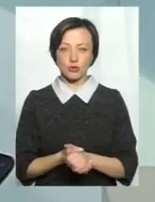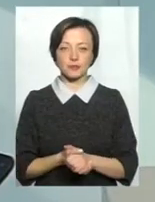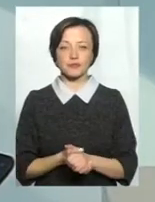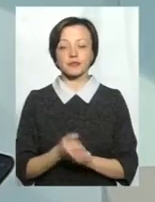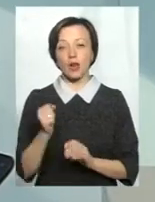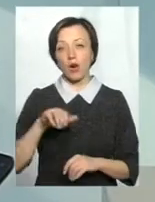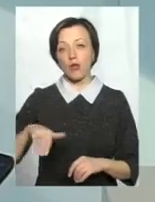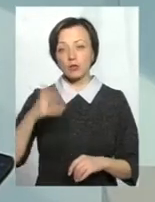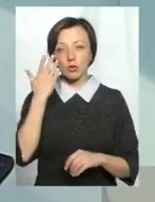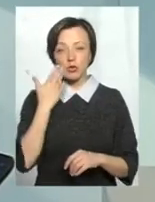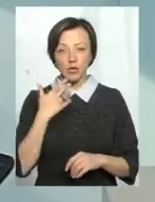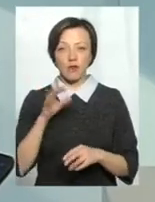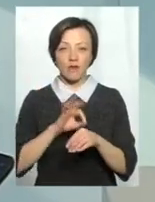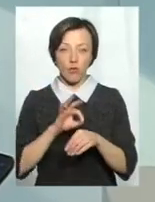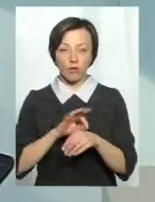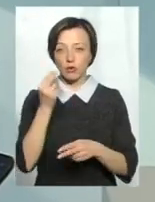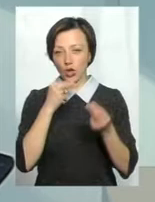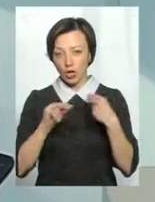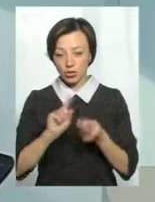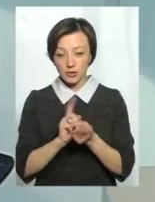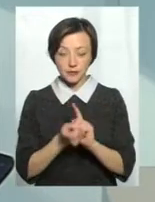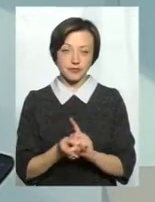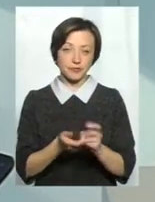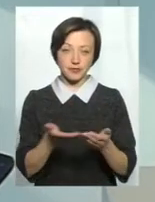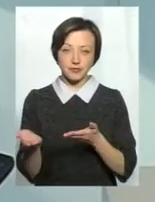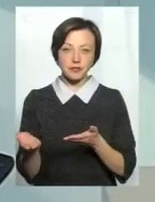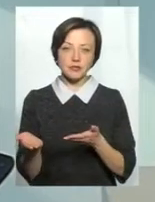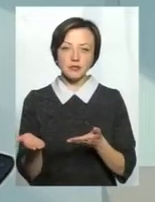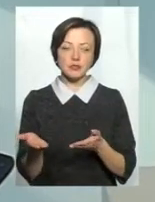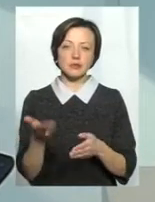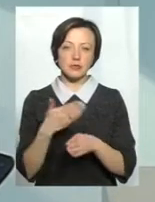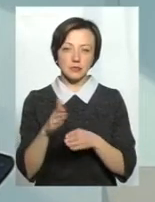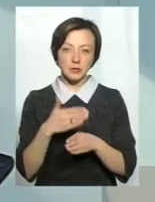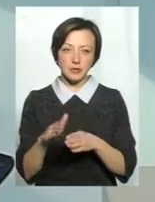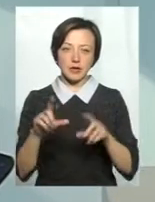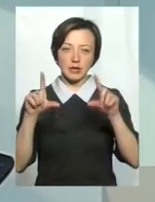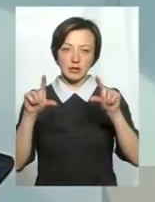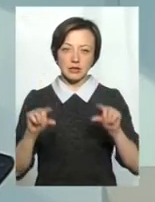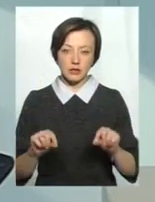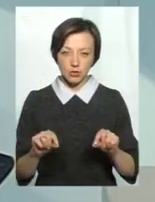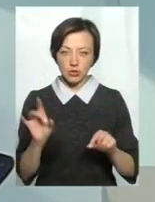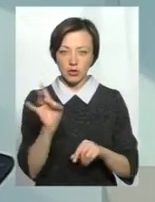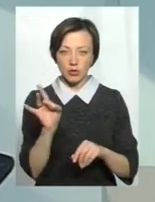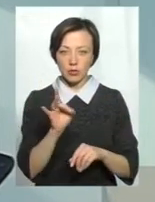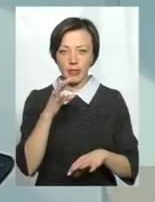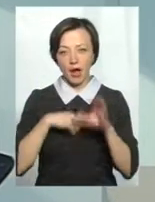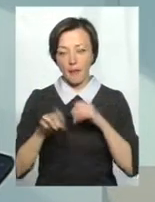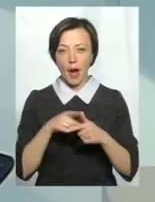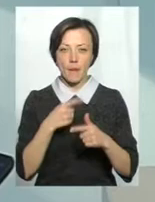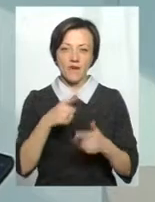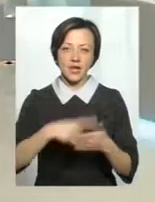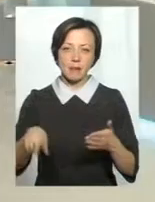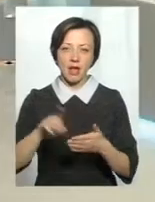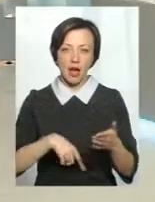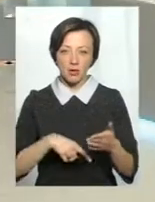А потім, коли хворому стає краще, то потихеньку знизуються дози медикаментів або відміняються